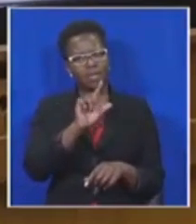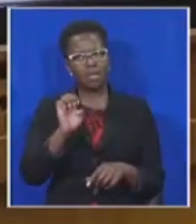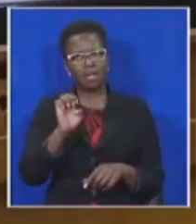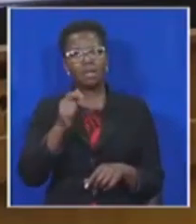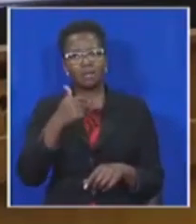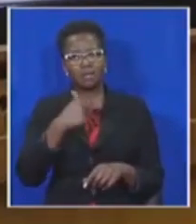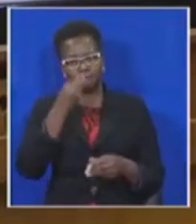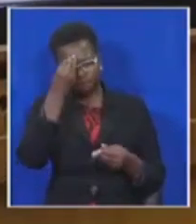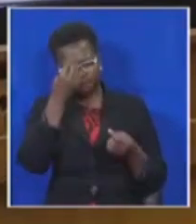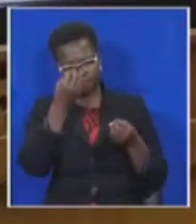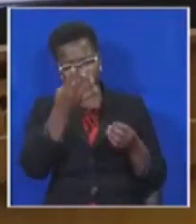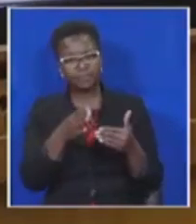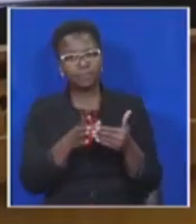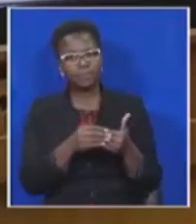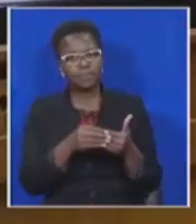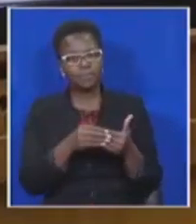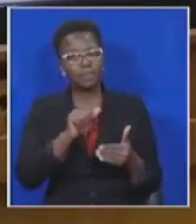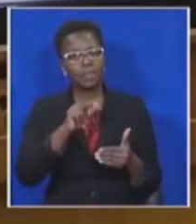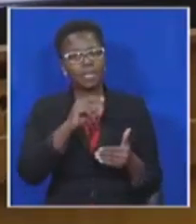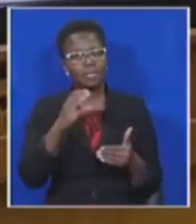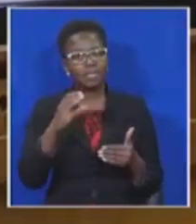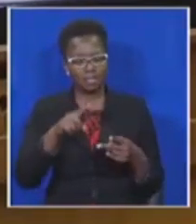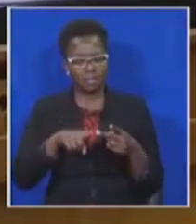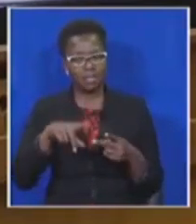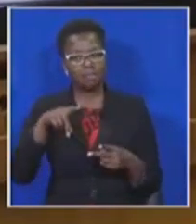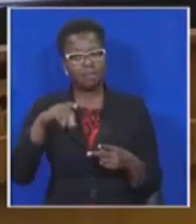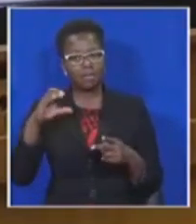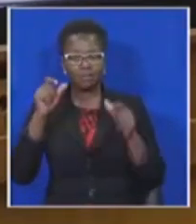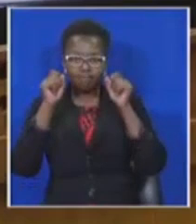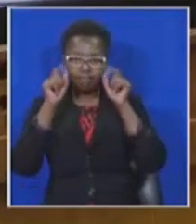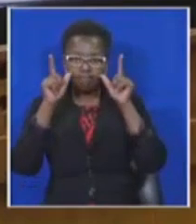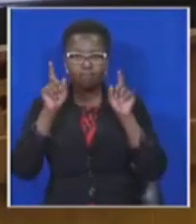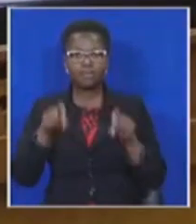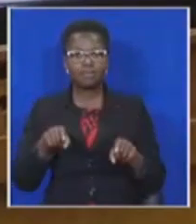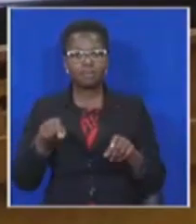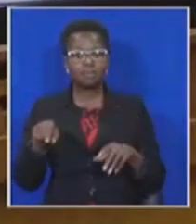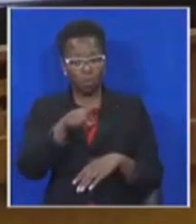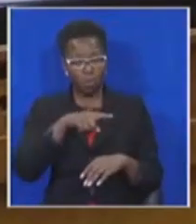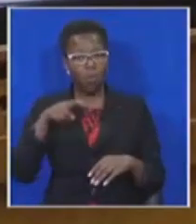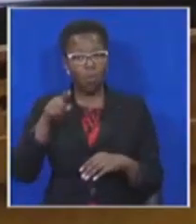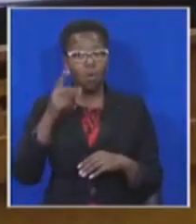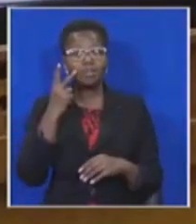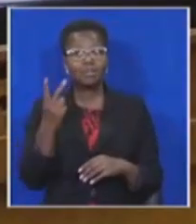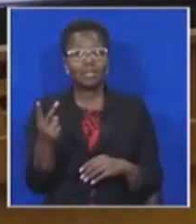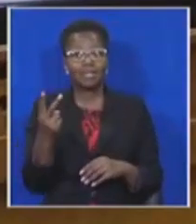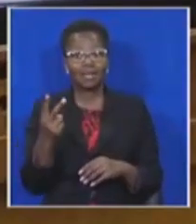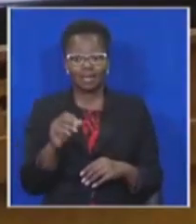portofoliekomitee wakker word en besef, Suid-Afrika is bezig om julle type ANC lede achter te laat.